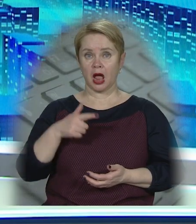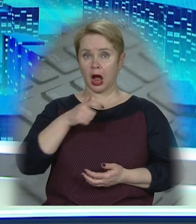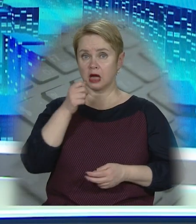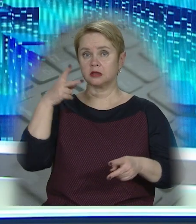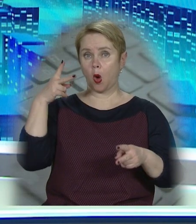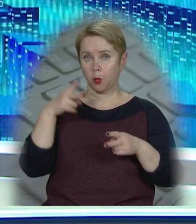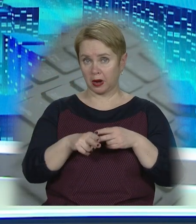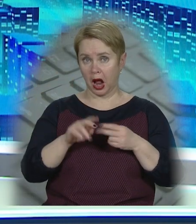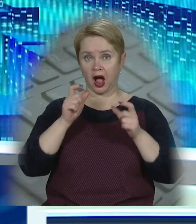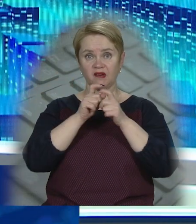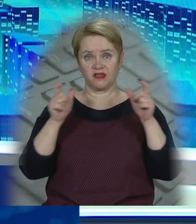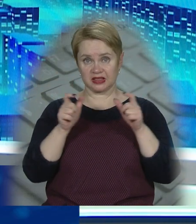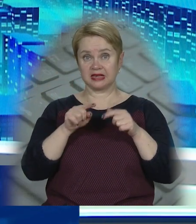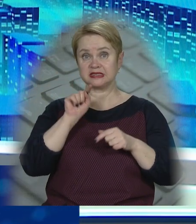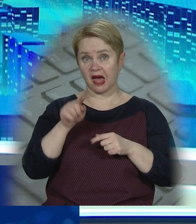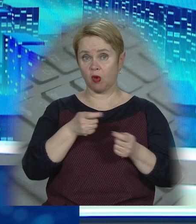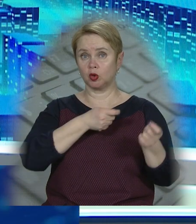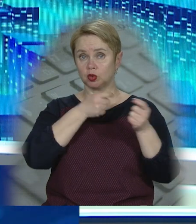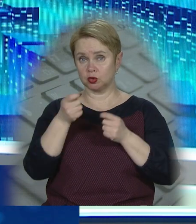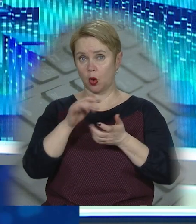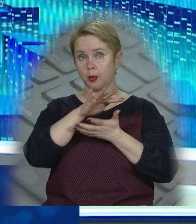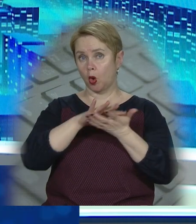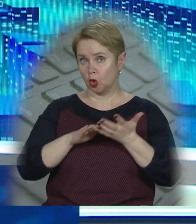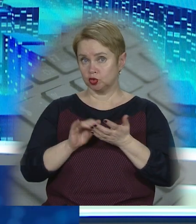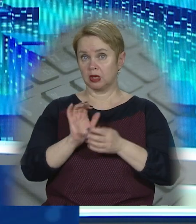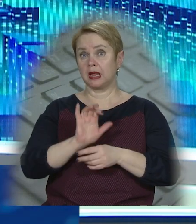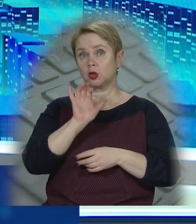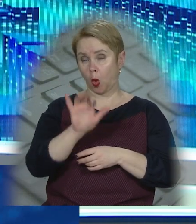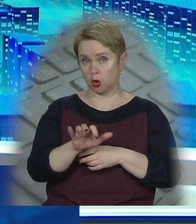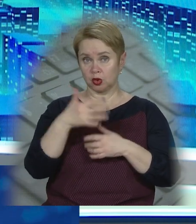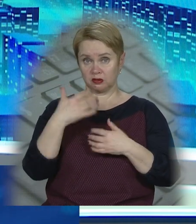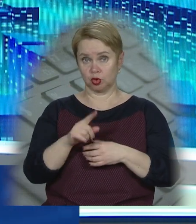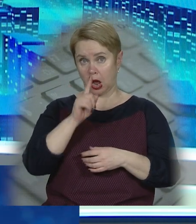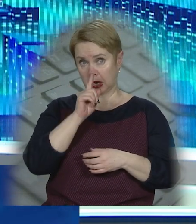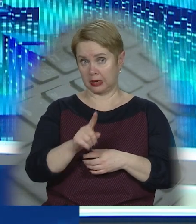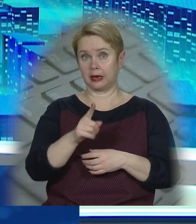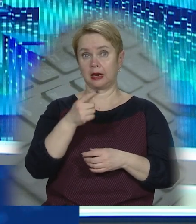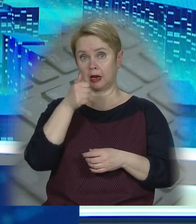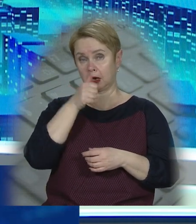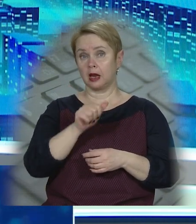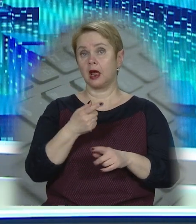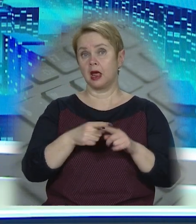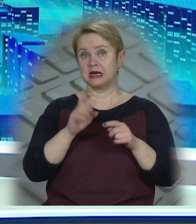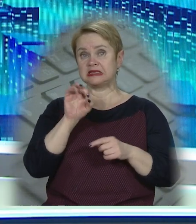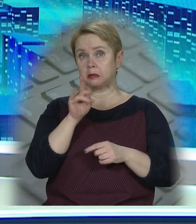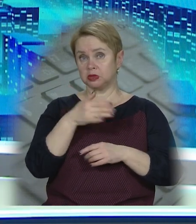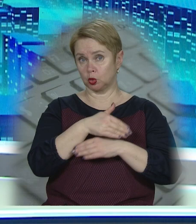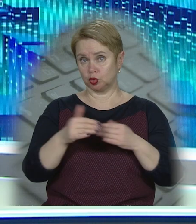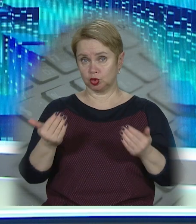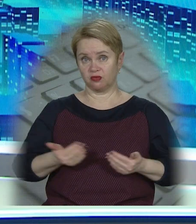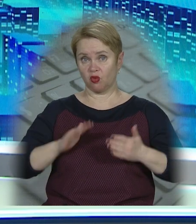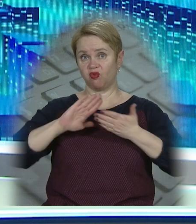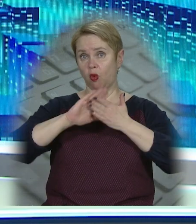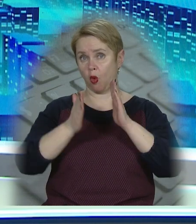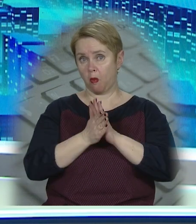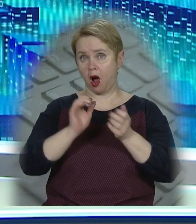Газ обрізали, а квитанції за його доставку продовжують надходити. Вже майже рік мешканці будинку по вулиці Сибірській